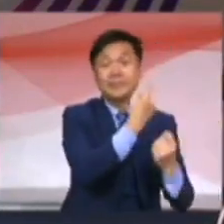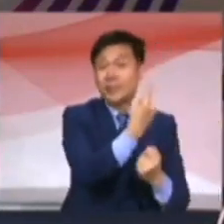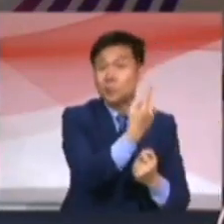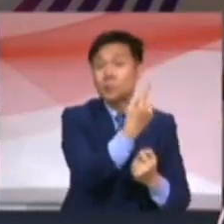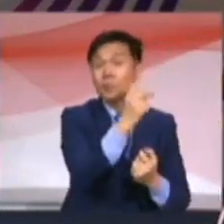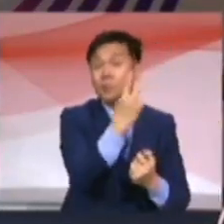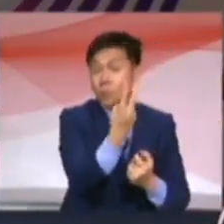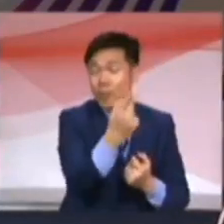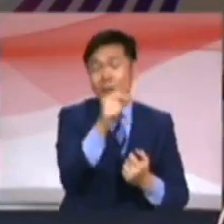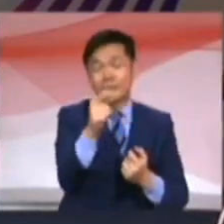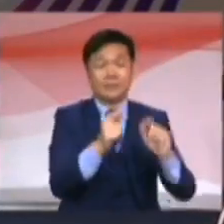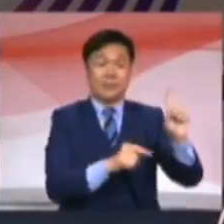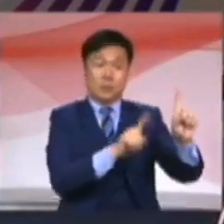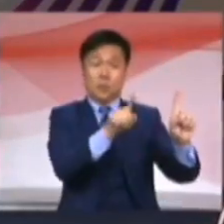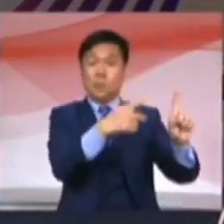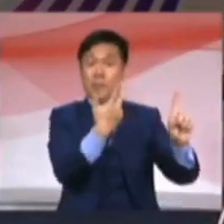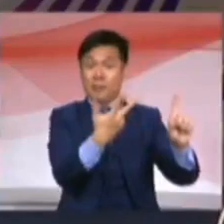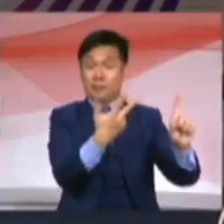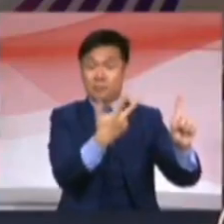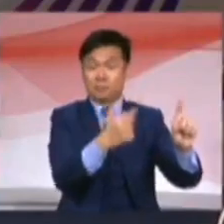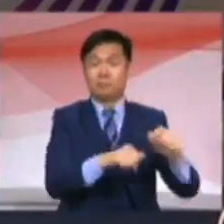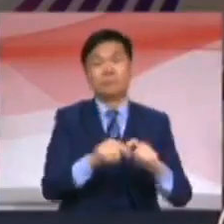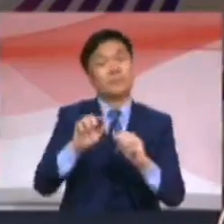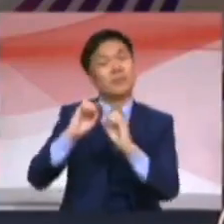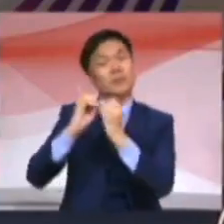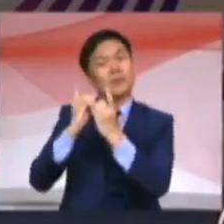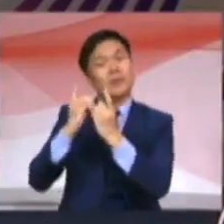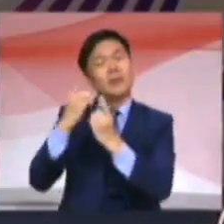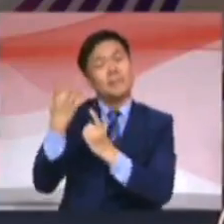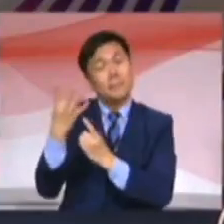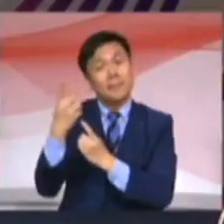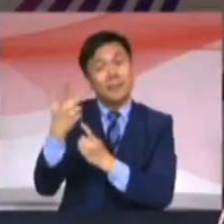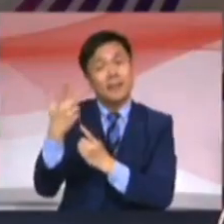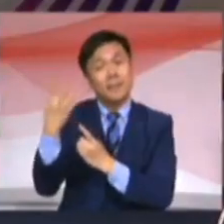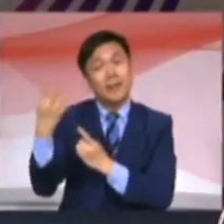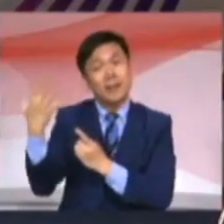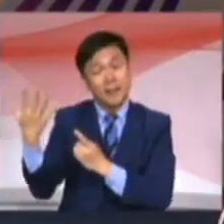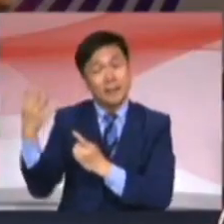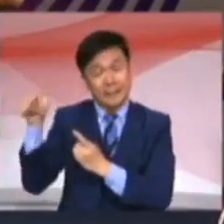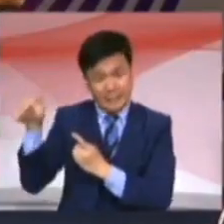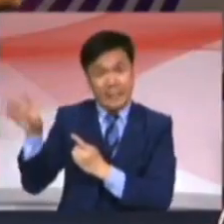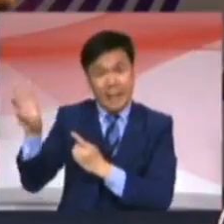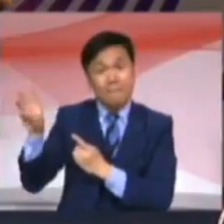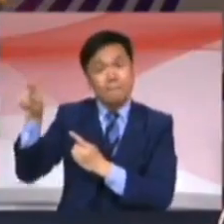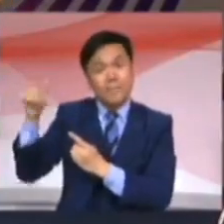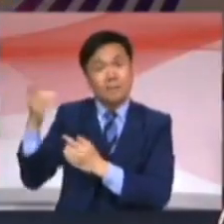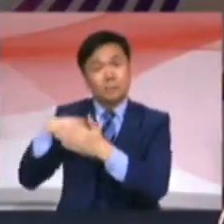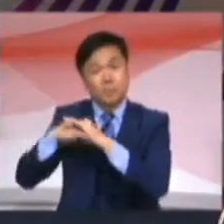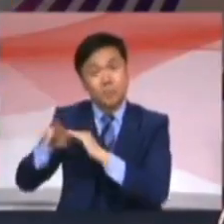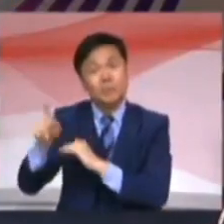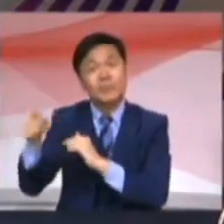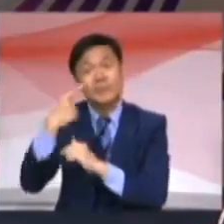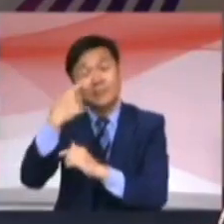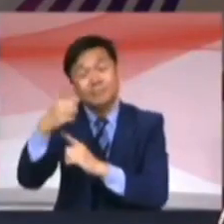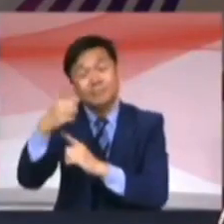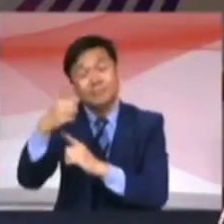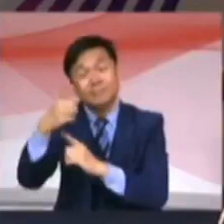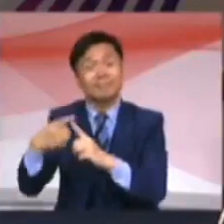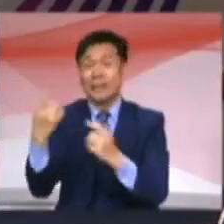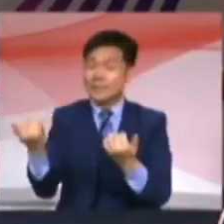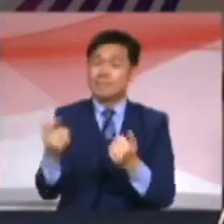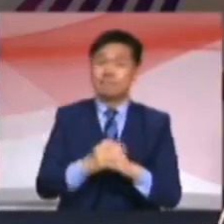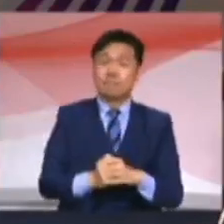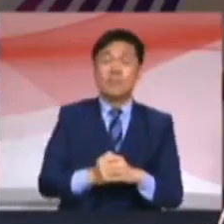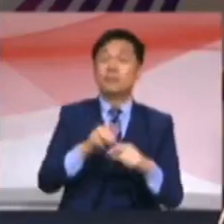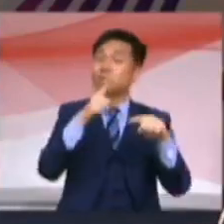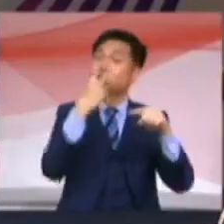hadir pada 1 Mas. Tahun 3 hingga tahun 6 hadir pada 8 Mas. dan untuk sekolah menengah bergantung sama